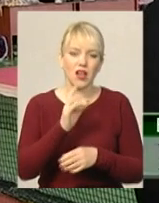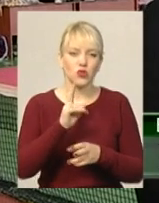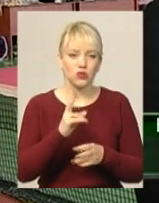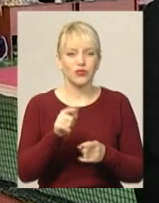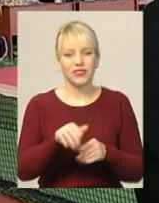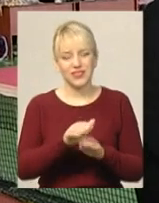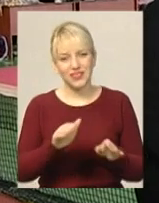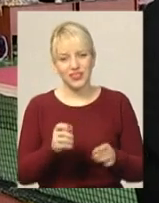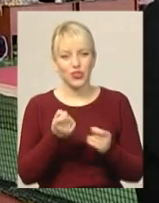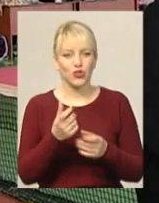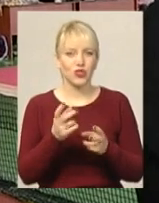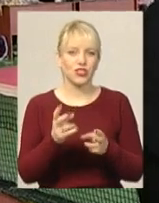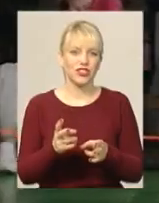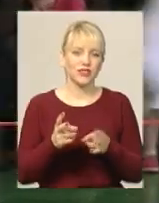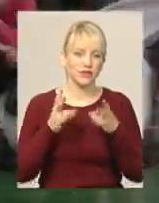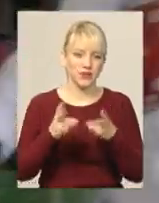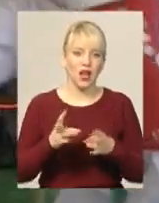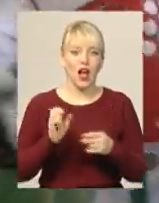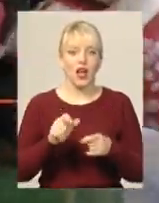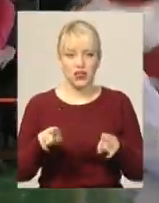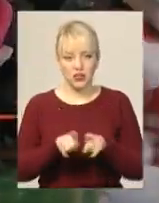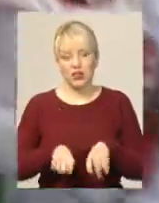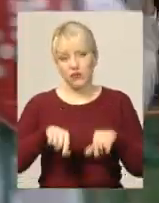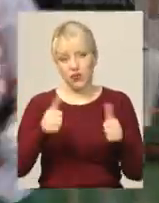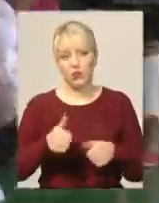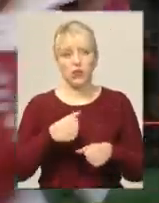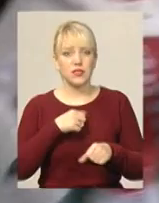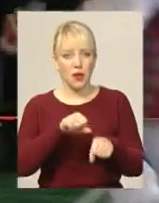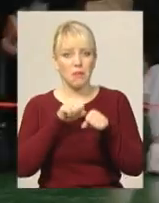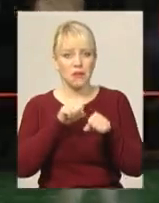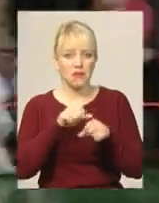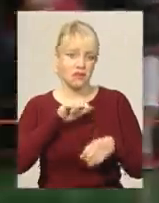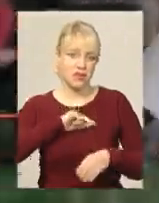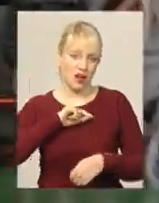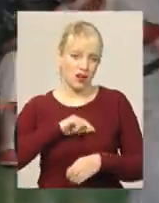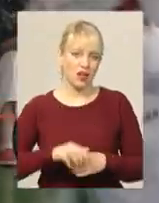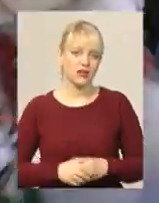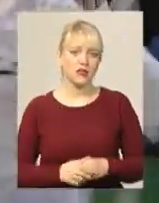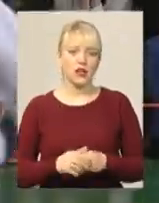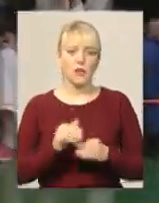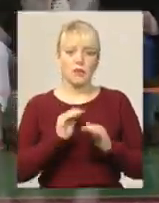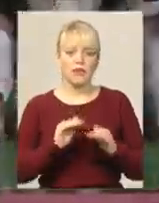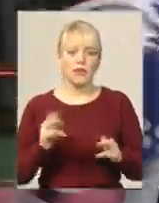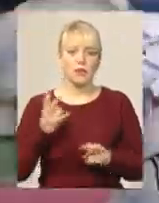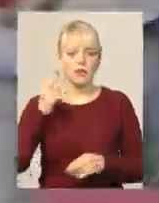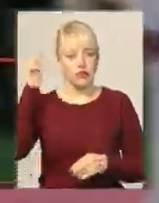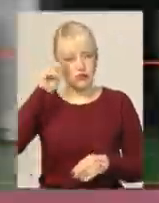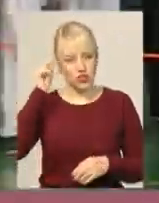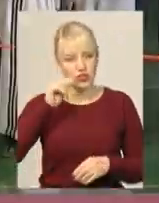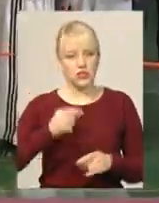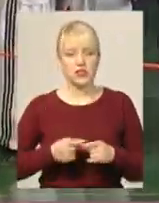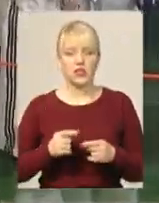не такі стійкі Але так і формується бійцівський характер, бажає наставник Діти повинні вчитися слухати,